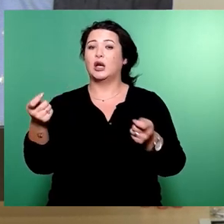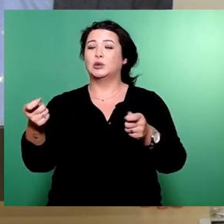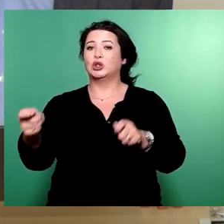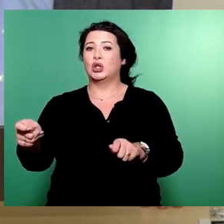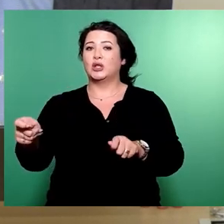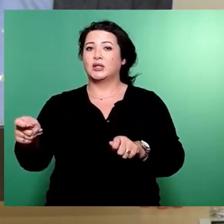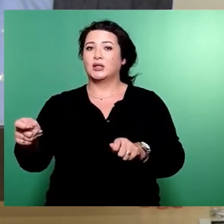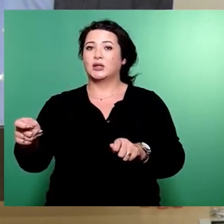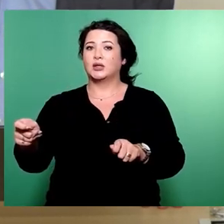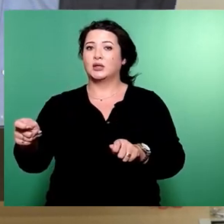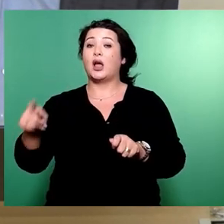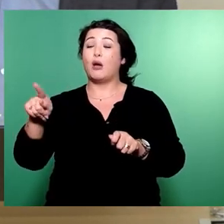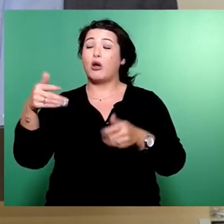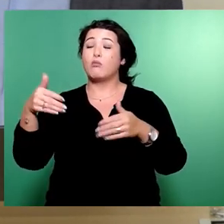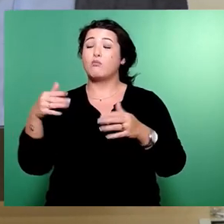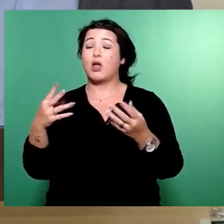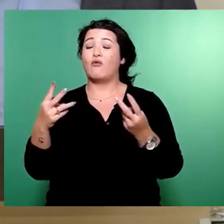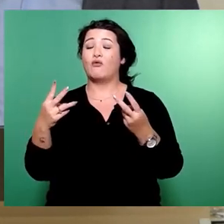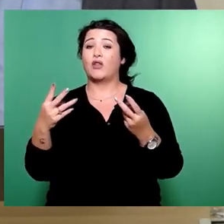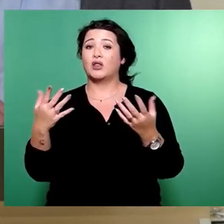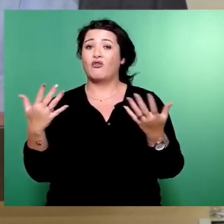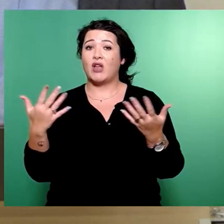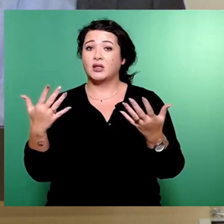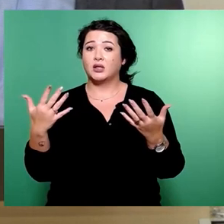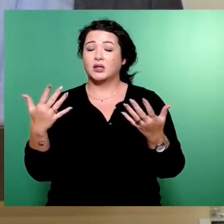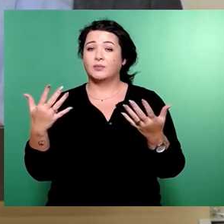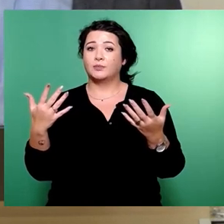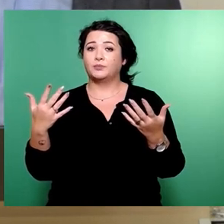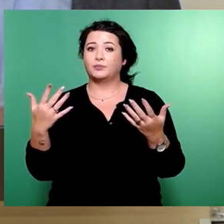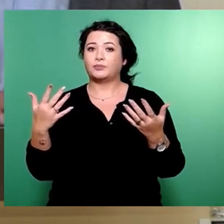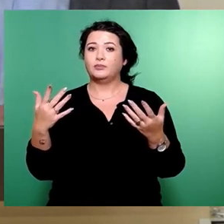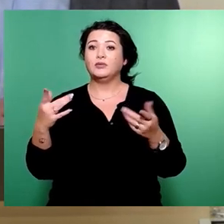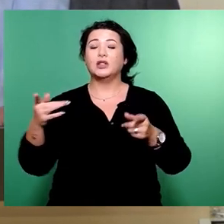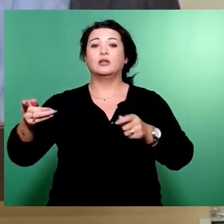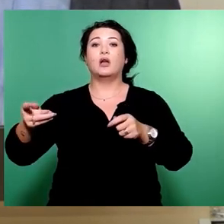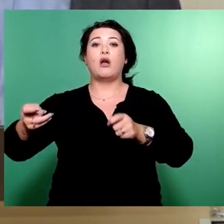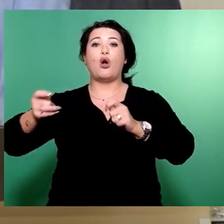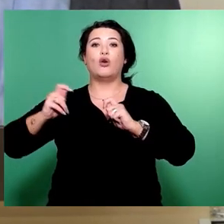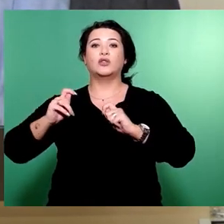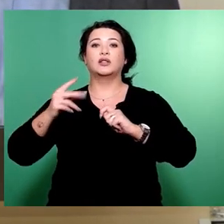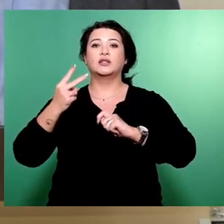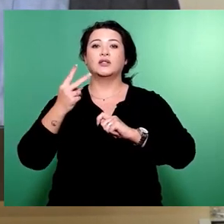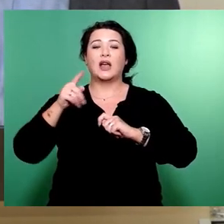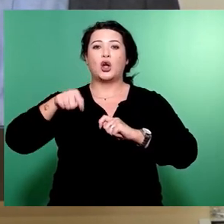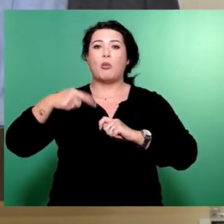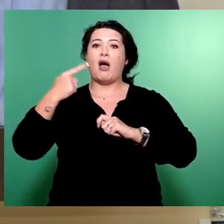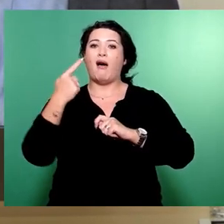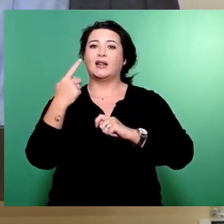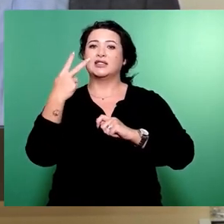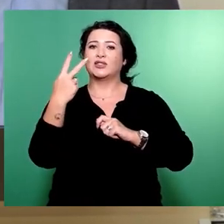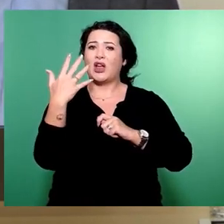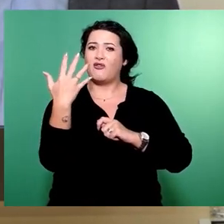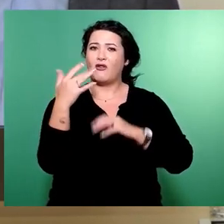Was noch gravierender ist, der Auftrag, an mich hier 2,125 Millionen Euro in den